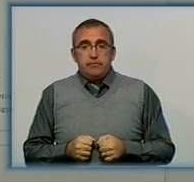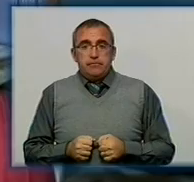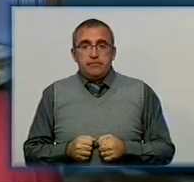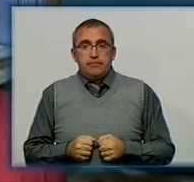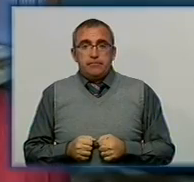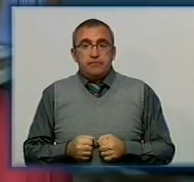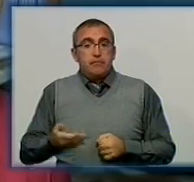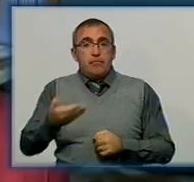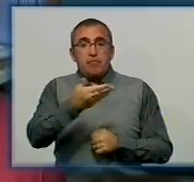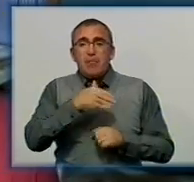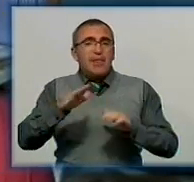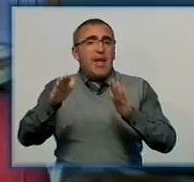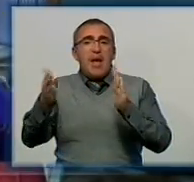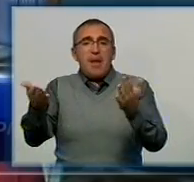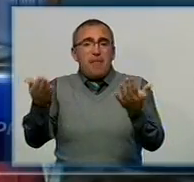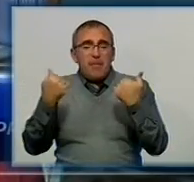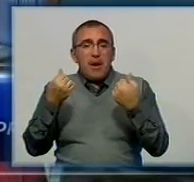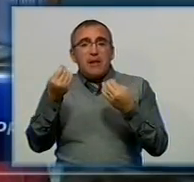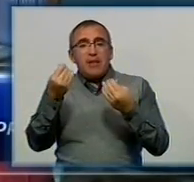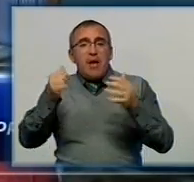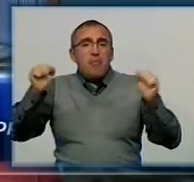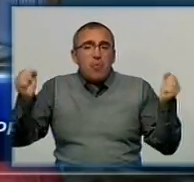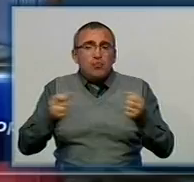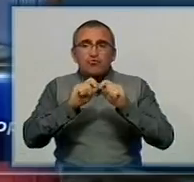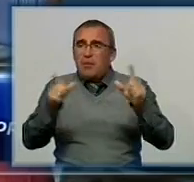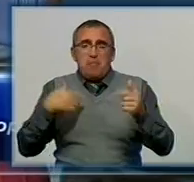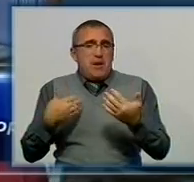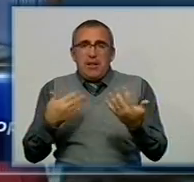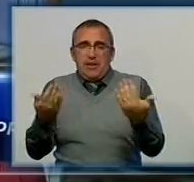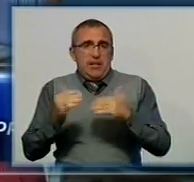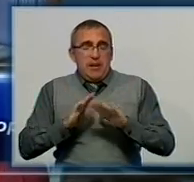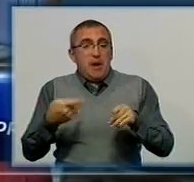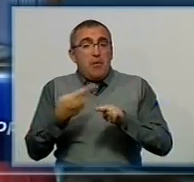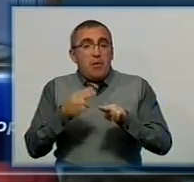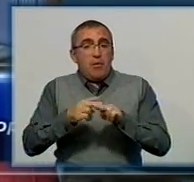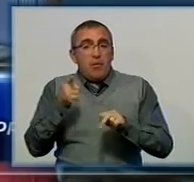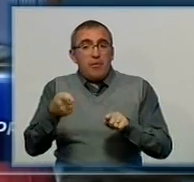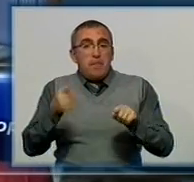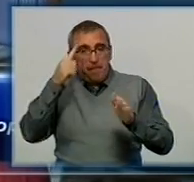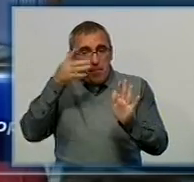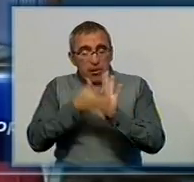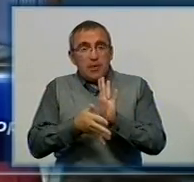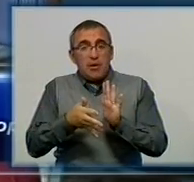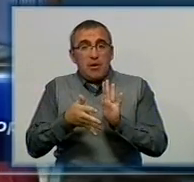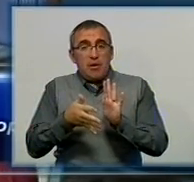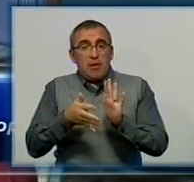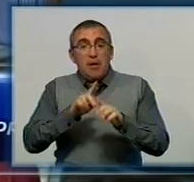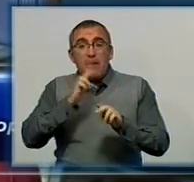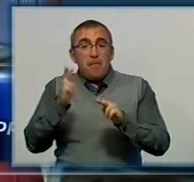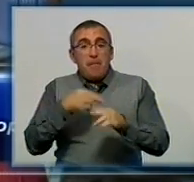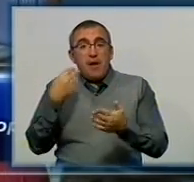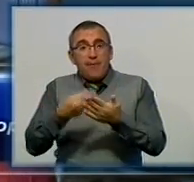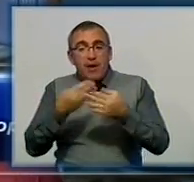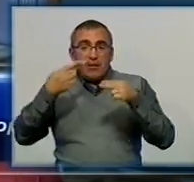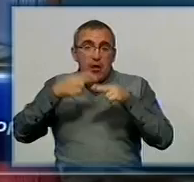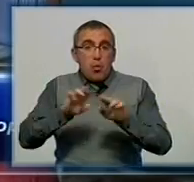Ми не призываем до того, щоб гроші на підтримку школи не здавалися, тому що це однозначно понятно всім, що без фінансової та технічної